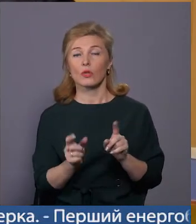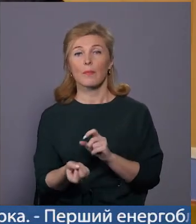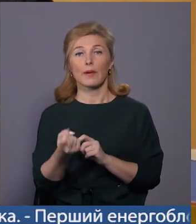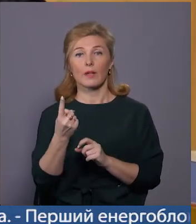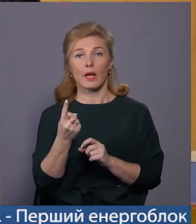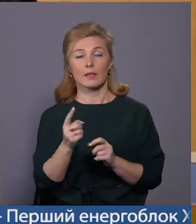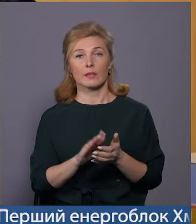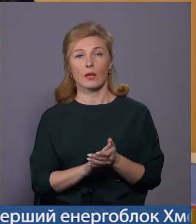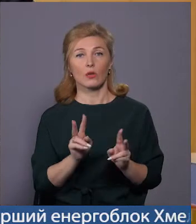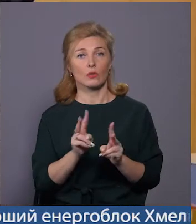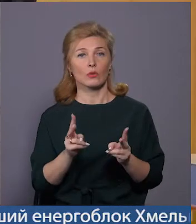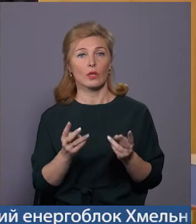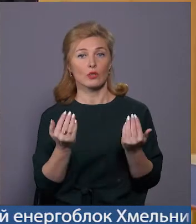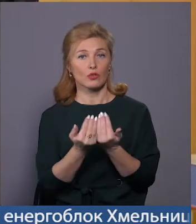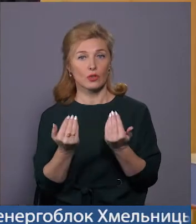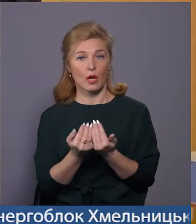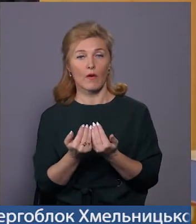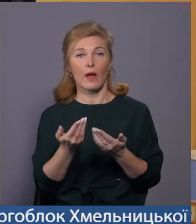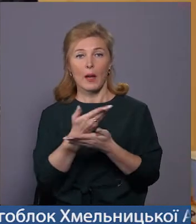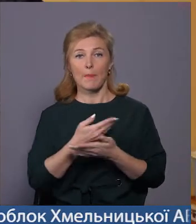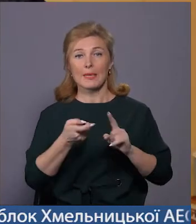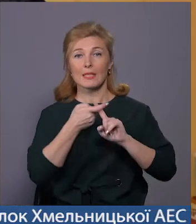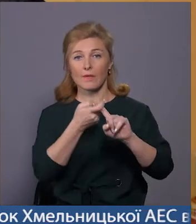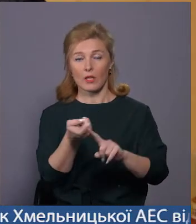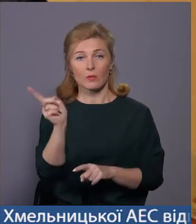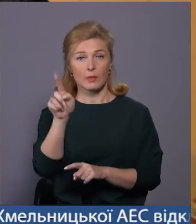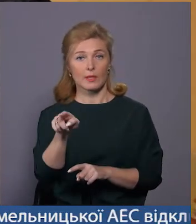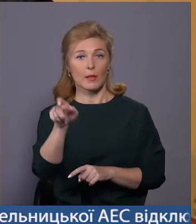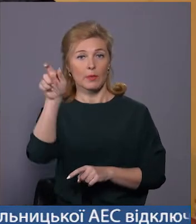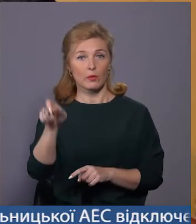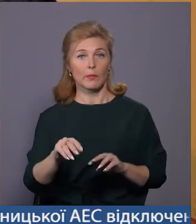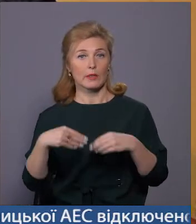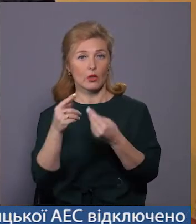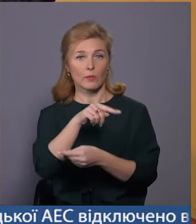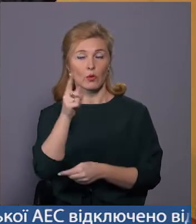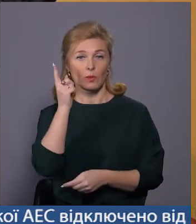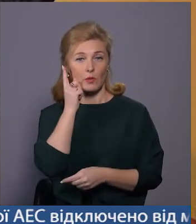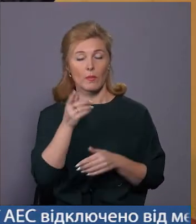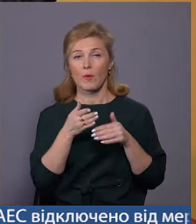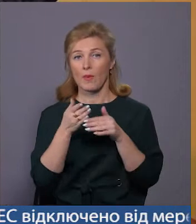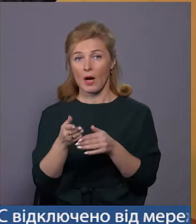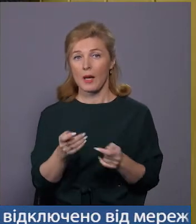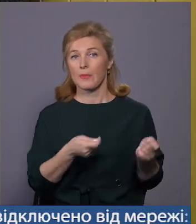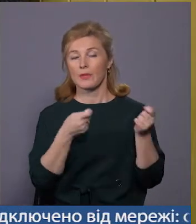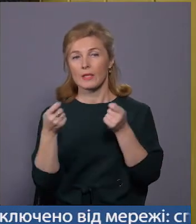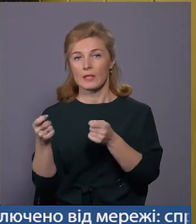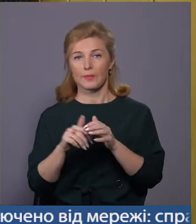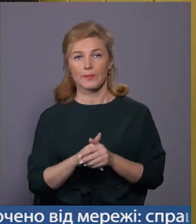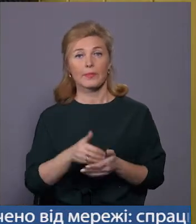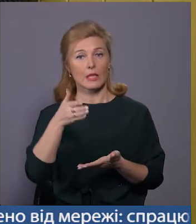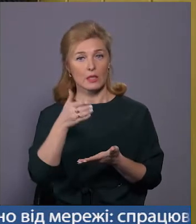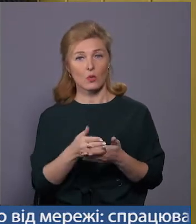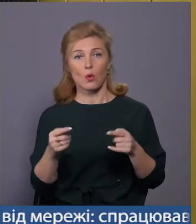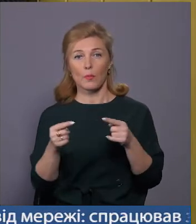шкаф, щось з'являється, ми зв'язуємо з тими людьми, даємо номер телефону, або допомагаємо перевезти. Існує